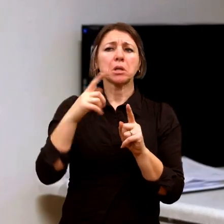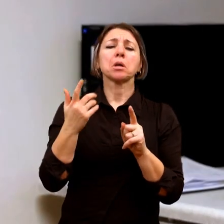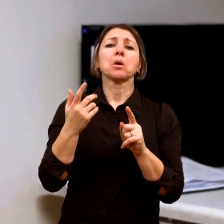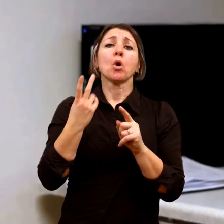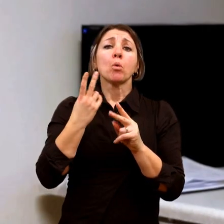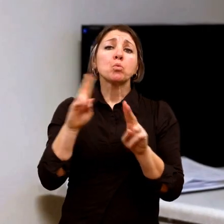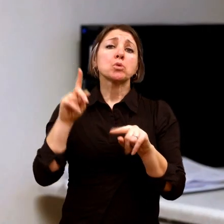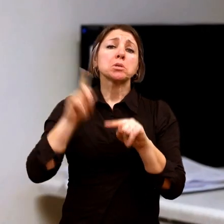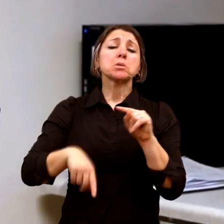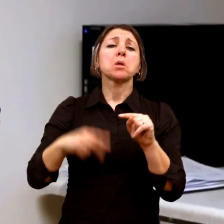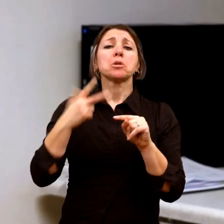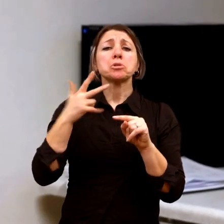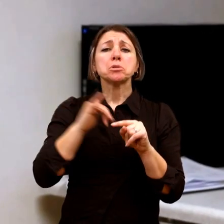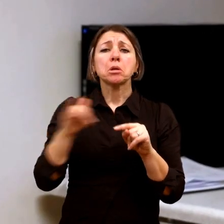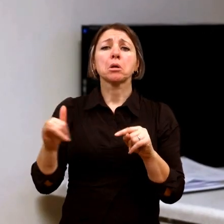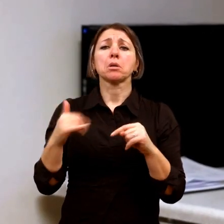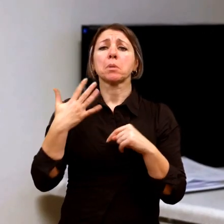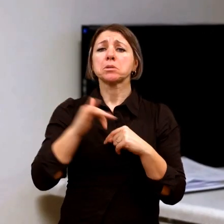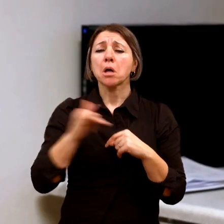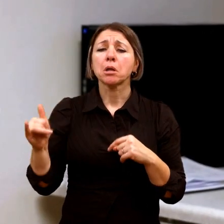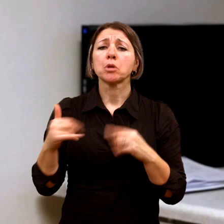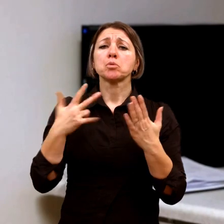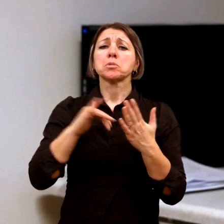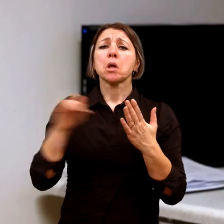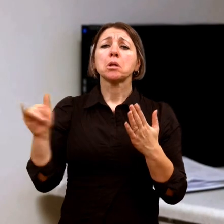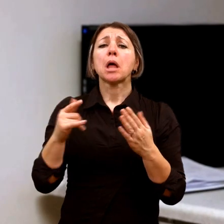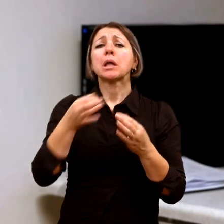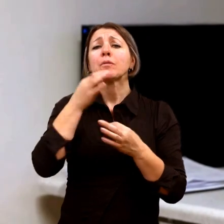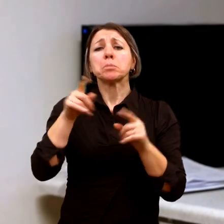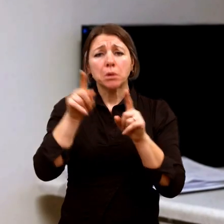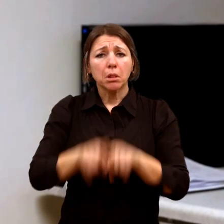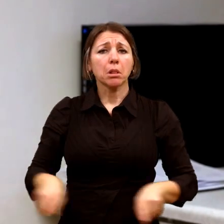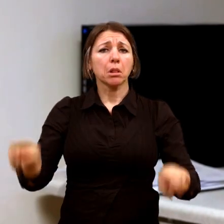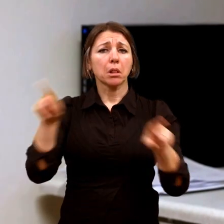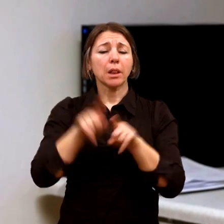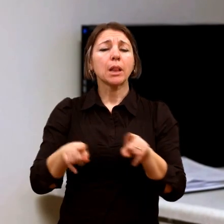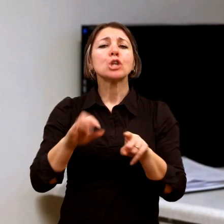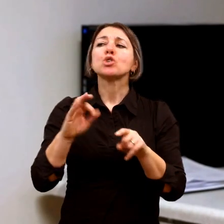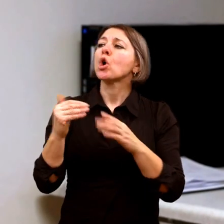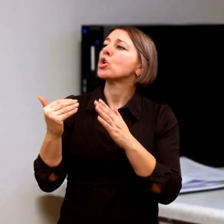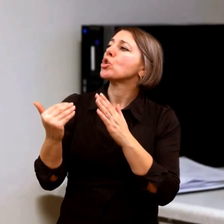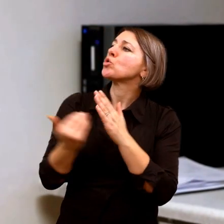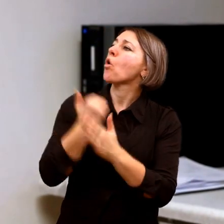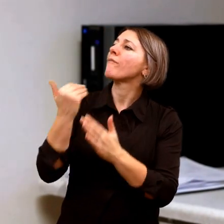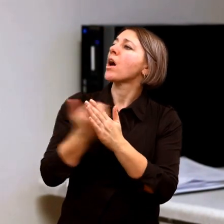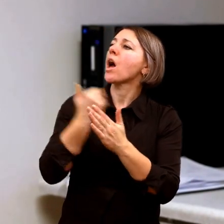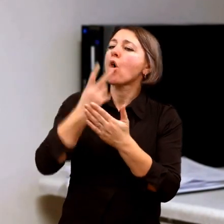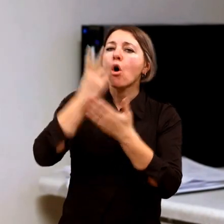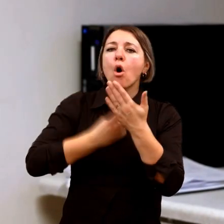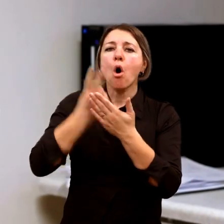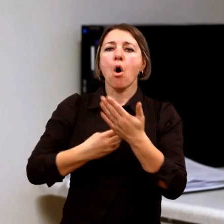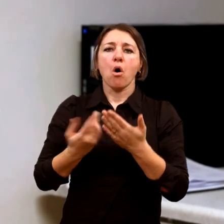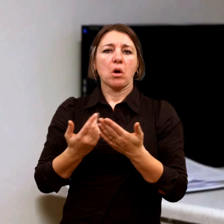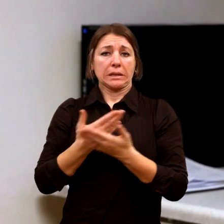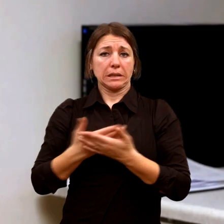let, 50 let, 80 let starých a nesledují to, co mají uložené v zákoně, že oni by